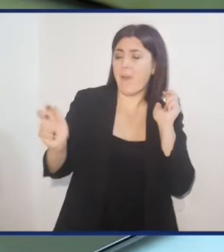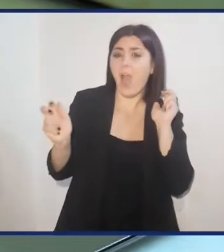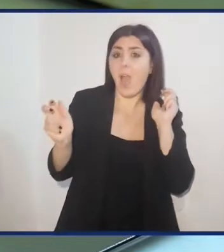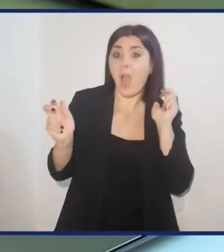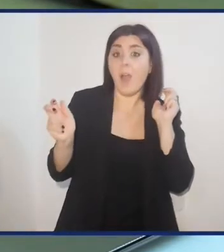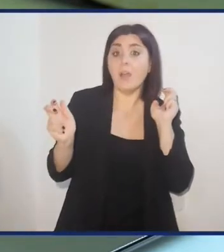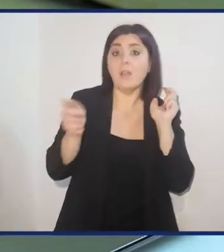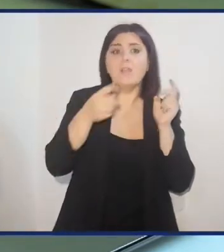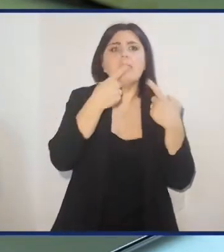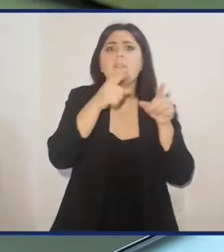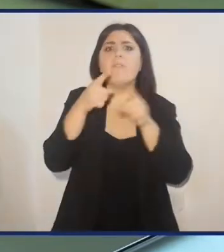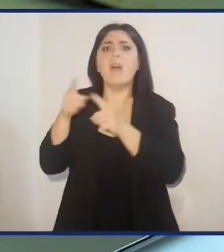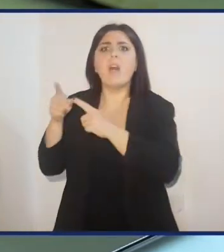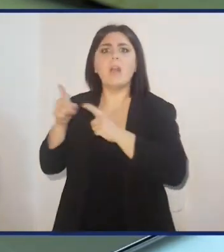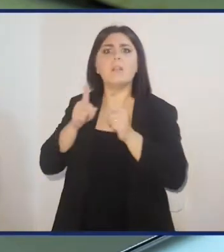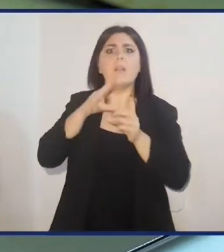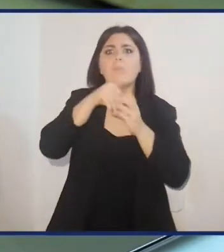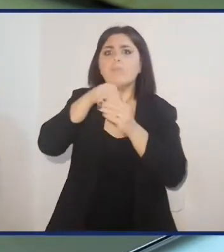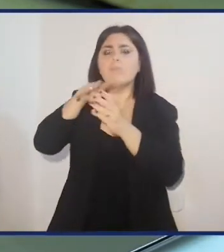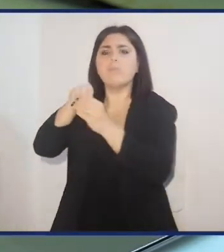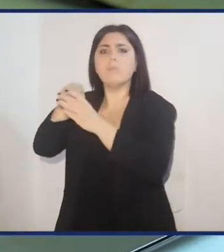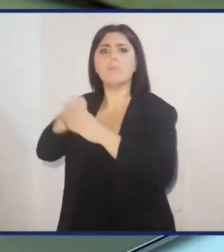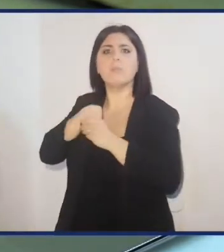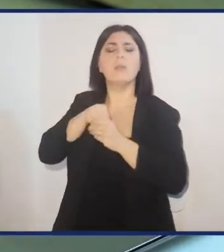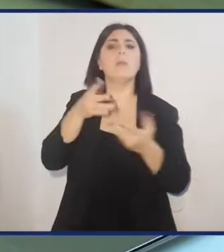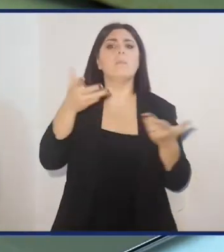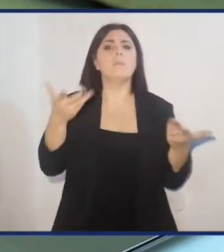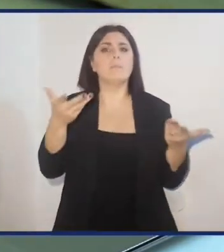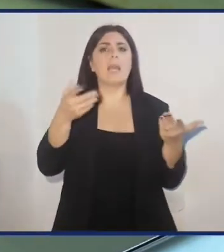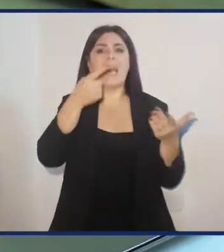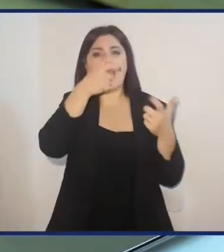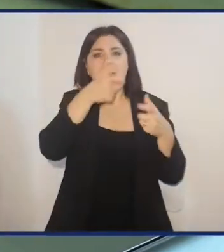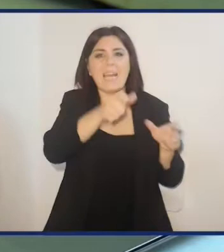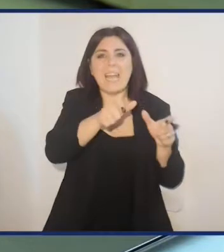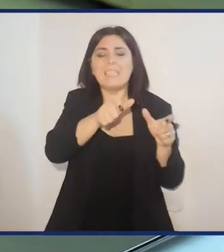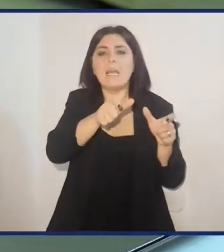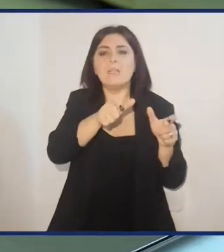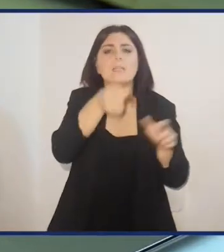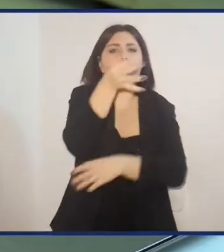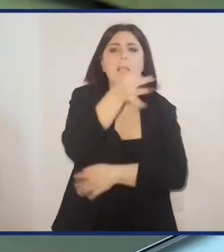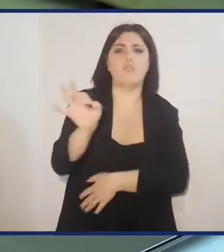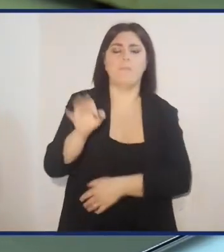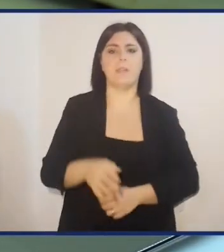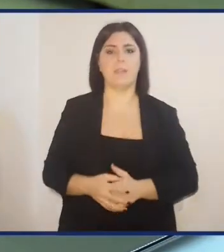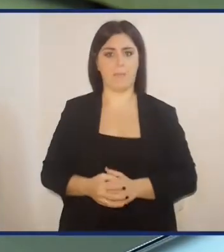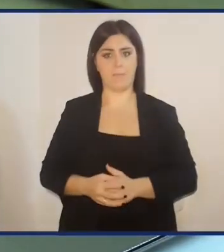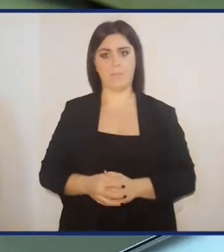sono altamente diversificate tra loro e con caratteristiche tutte specifiche.